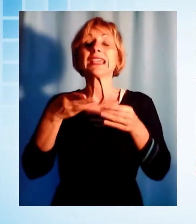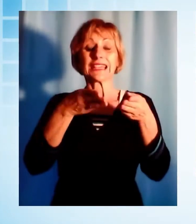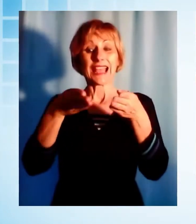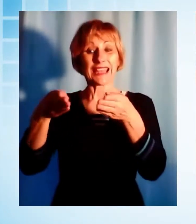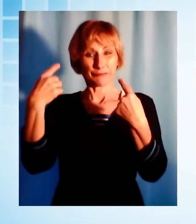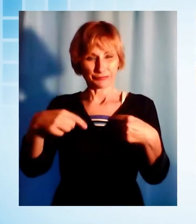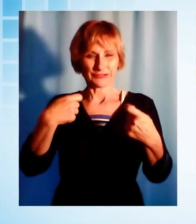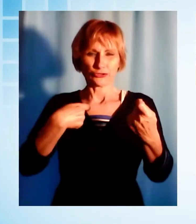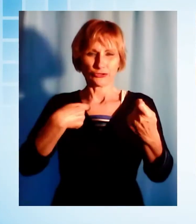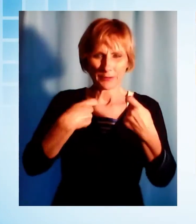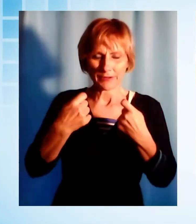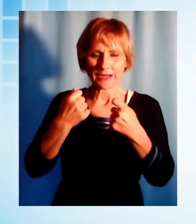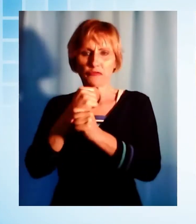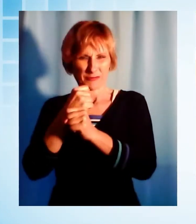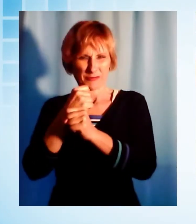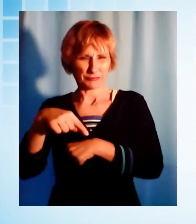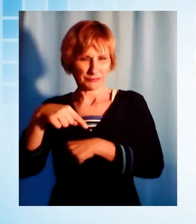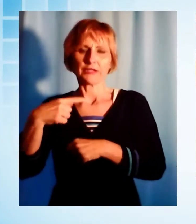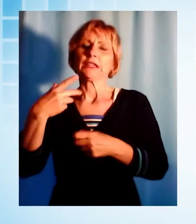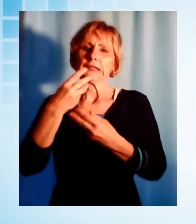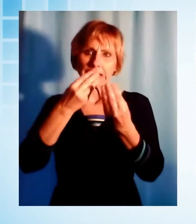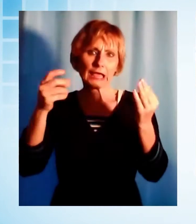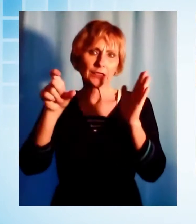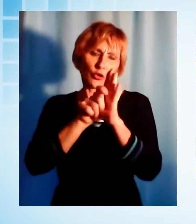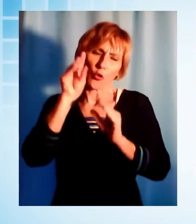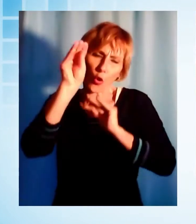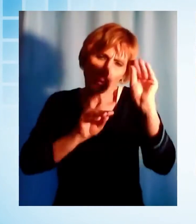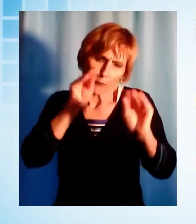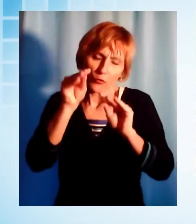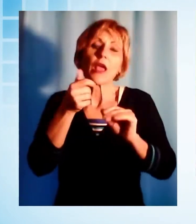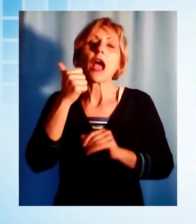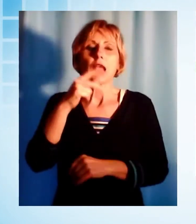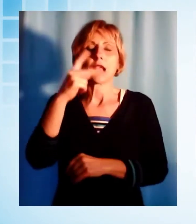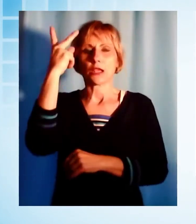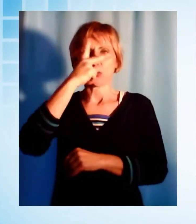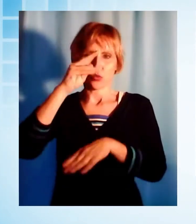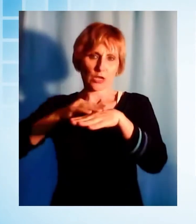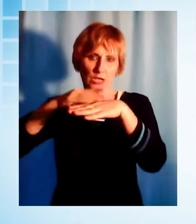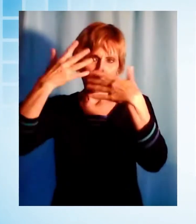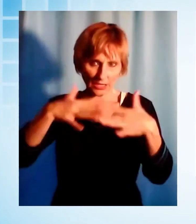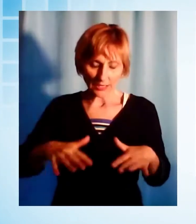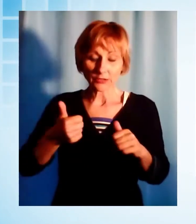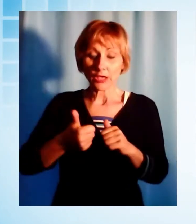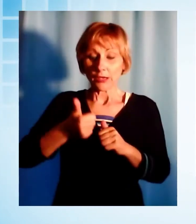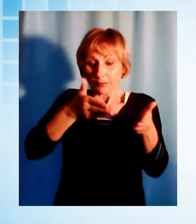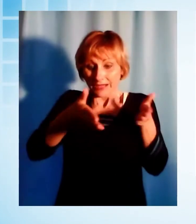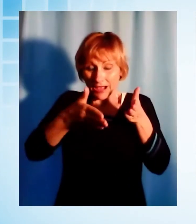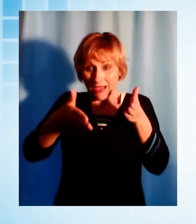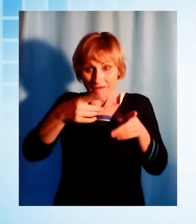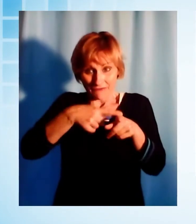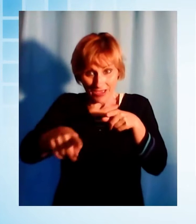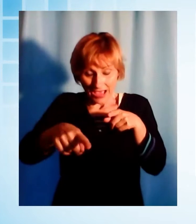stato sollecitato da numerose amministrazioni comunali, tra cui quella lucchese, che nella prima fase della distribuzione, porta a porta,